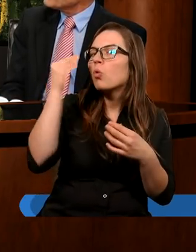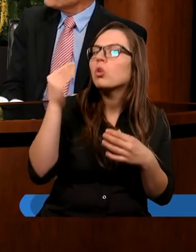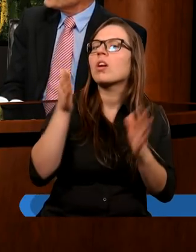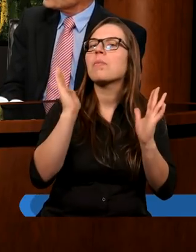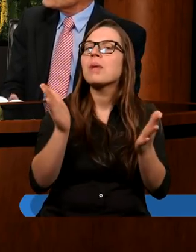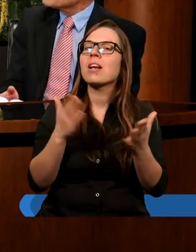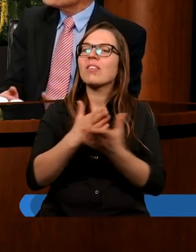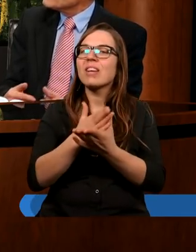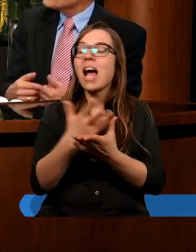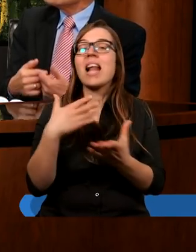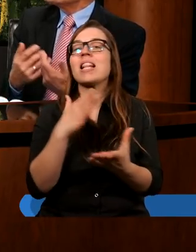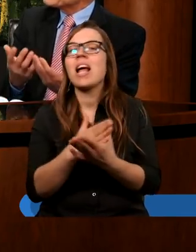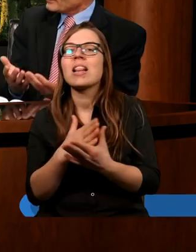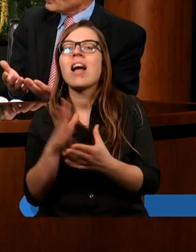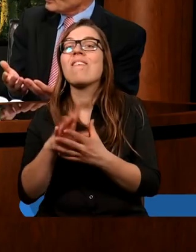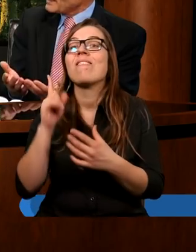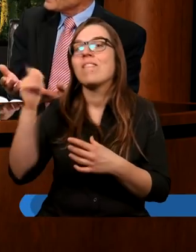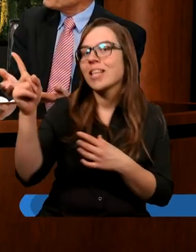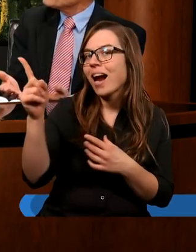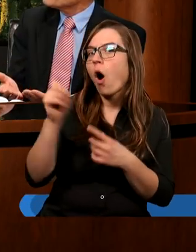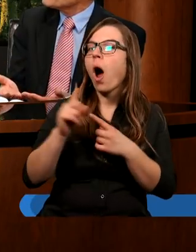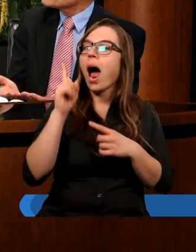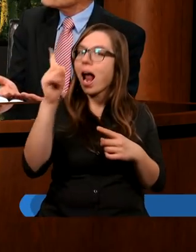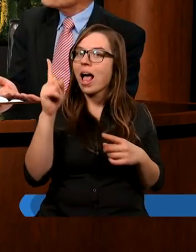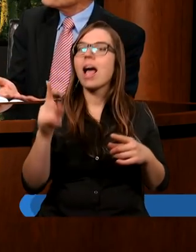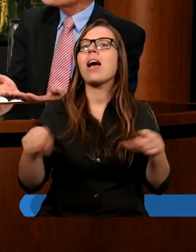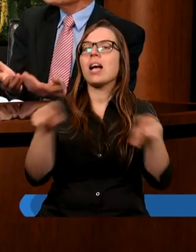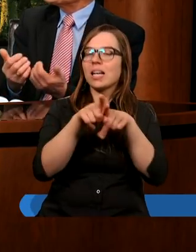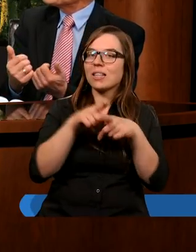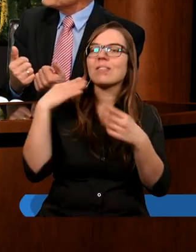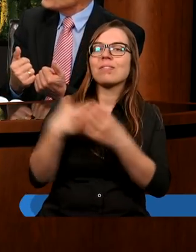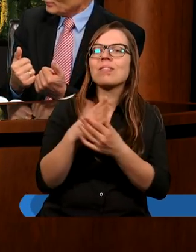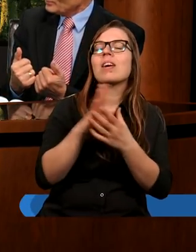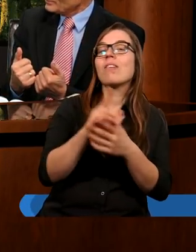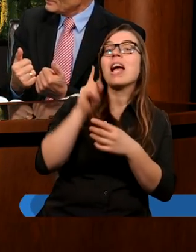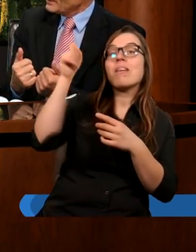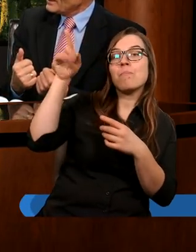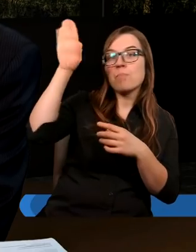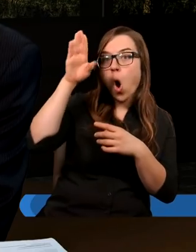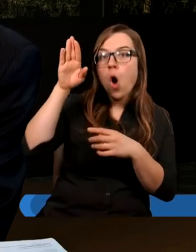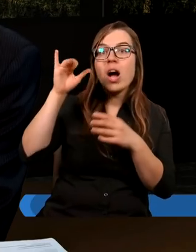będą wierzyć nie tylko w Niego, ale będą wierzyć również Jemu.